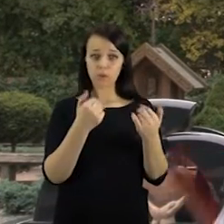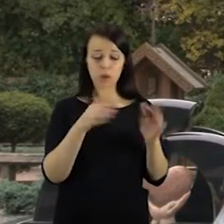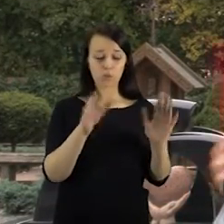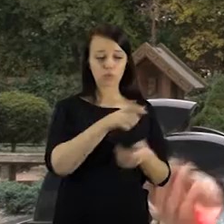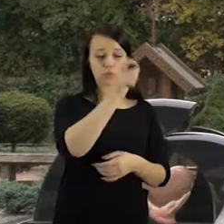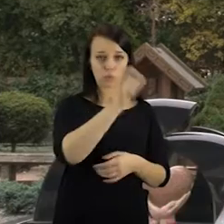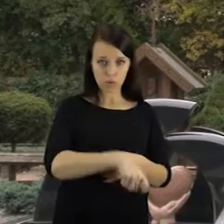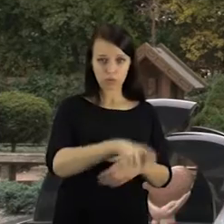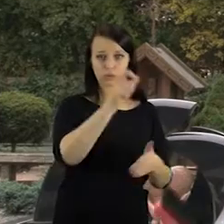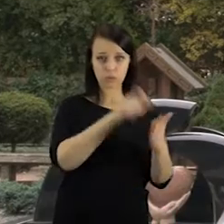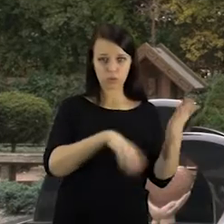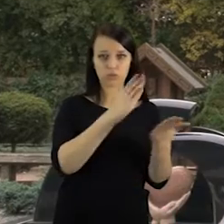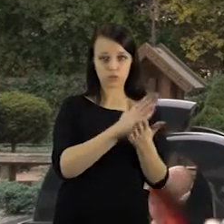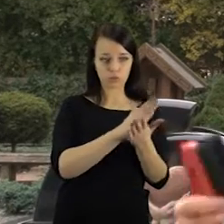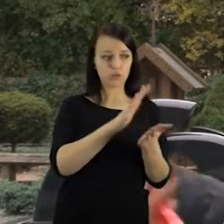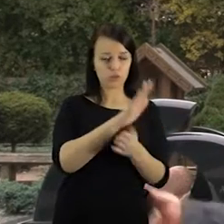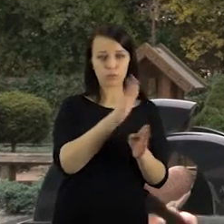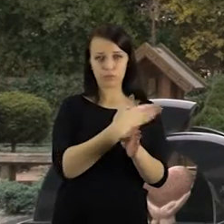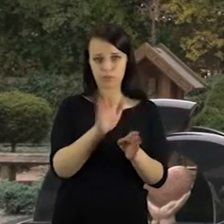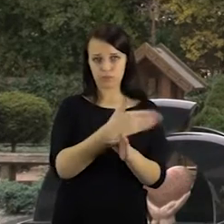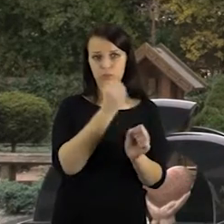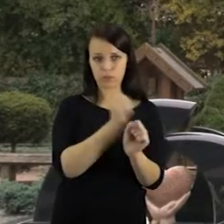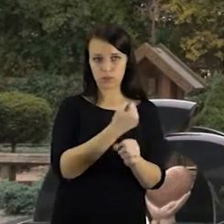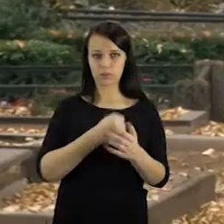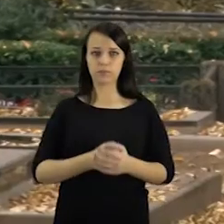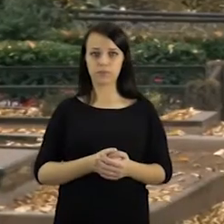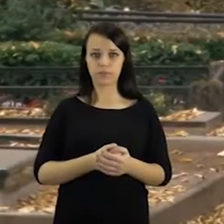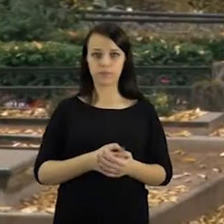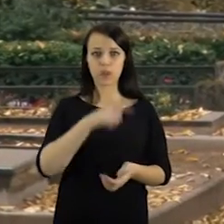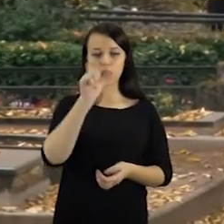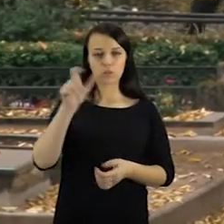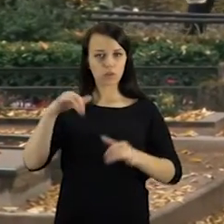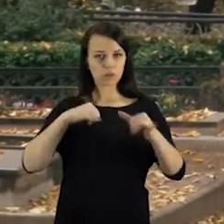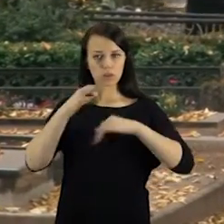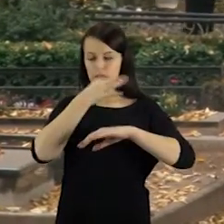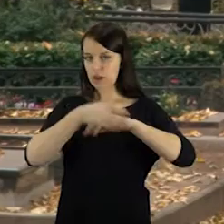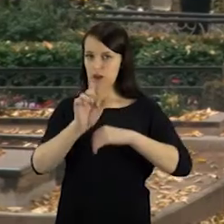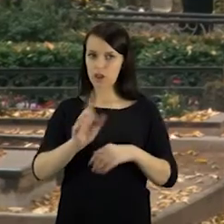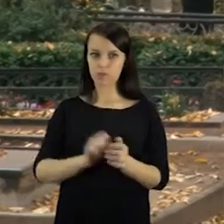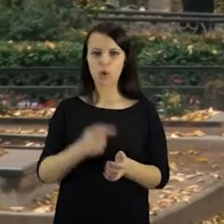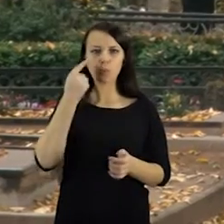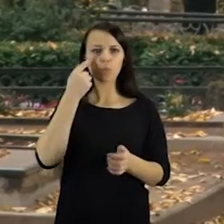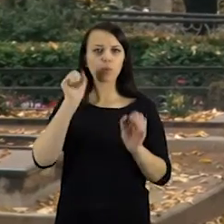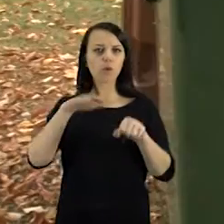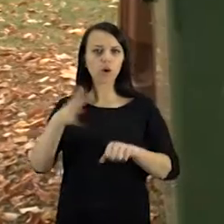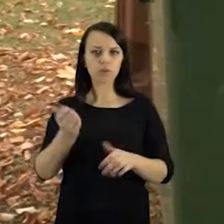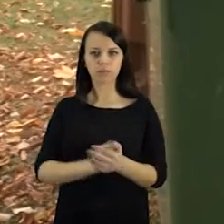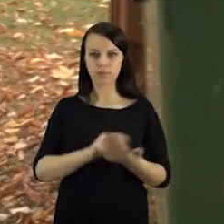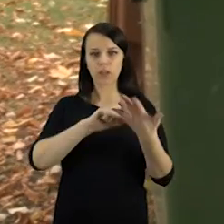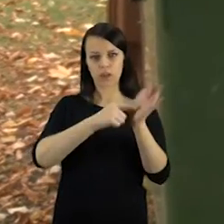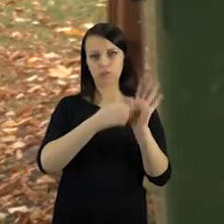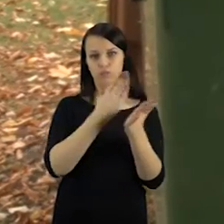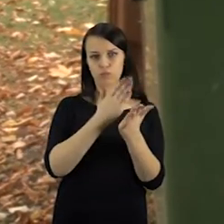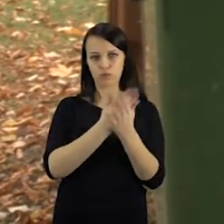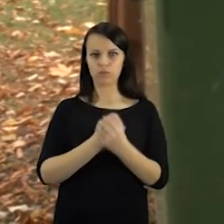šiaip žinoma, jeigu jis žmogus pilietis, tai reikia tą daryti. Neatsakingo gyventojų elgesio įrodymas čia pat. Štai